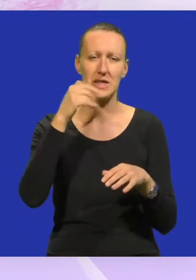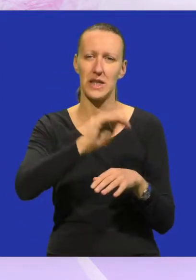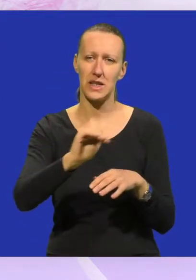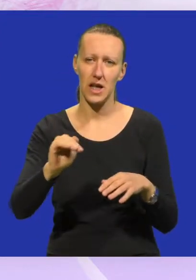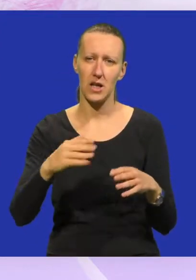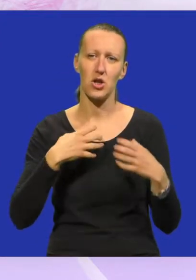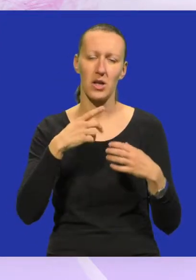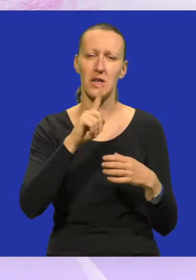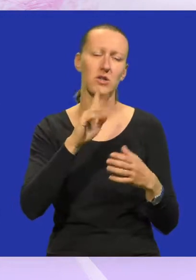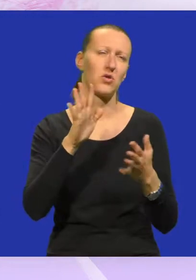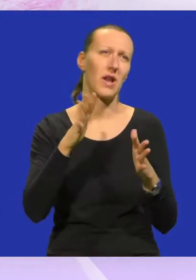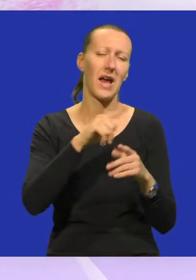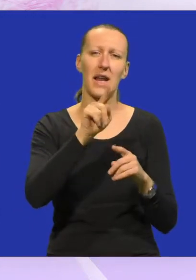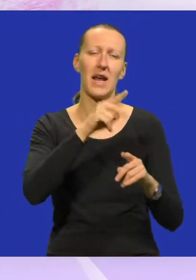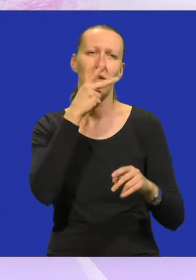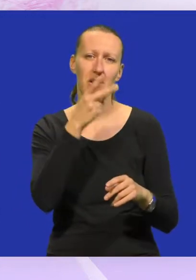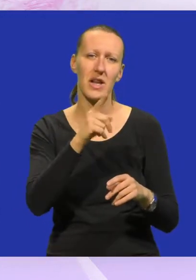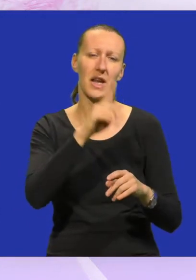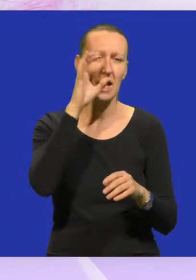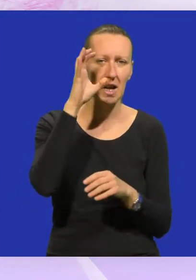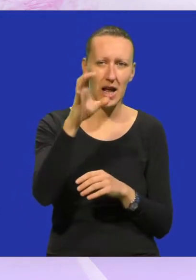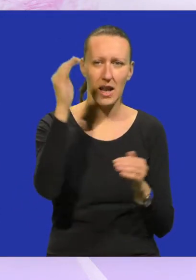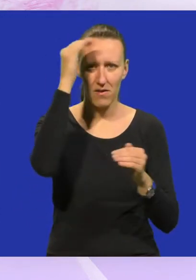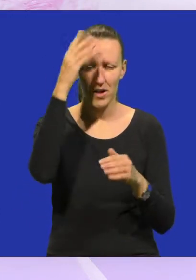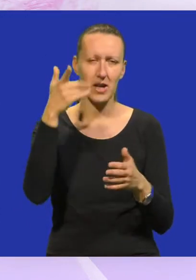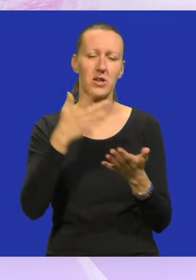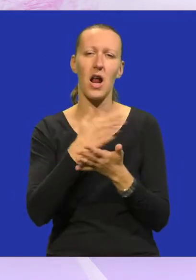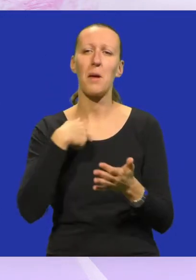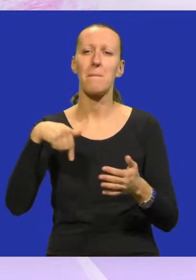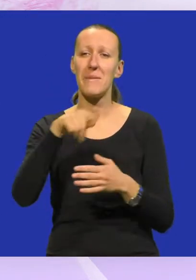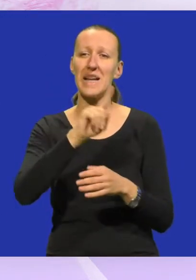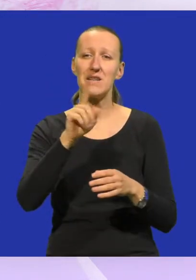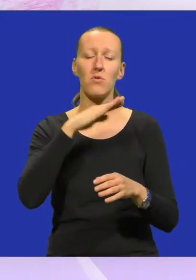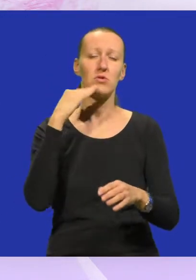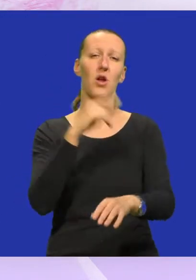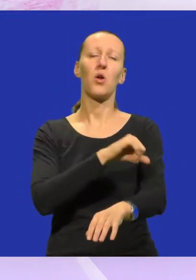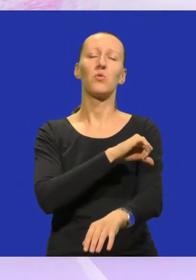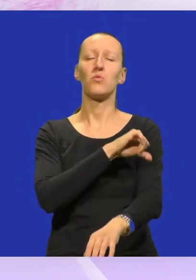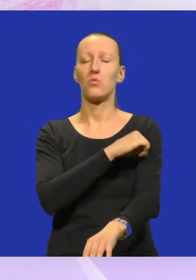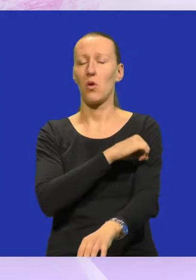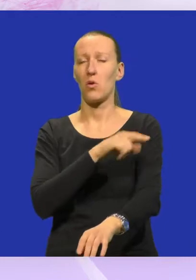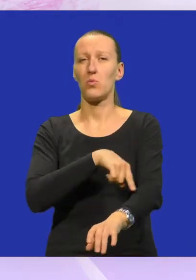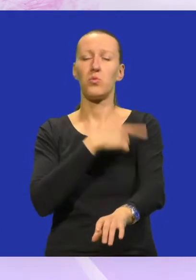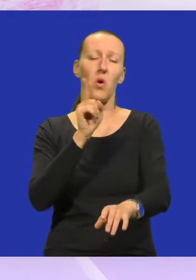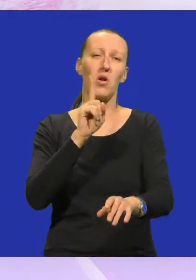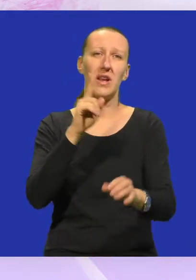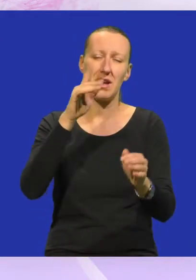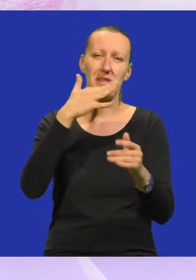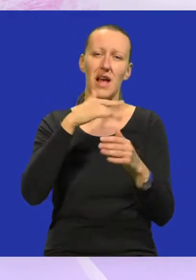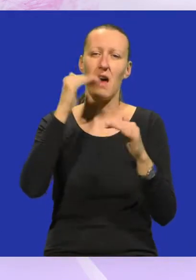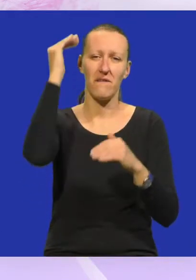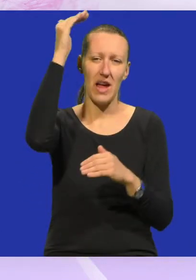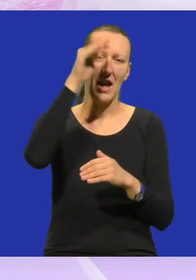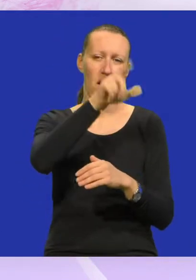dječjih predstava, nisu nas možda neki nikad ni vidjeli, niti gledali na večernjoj sceni, a i mi sami nismo dosta dugo radili neke predstave večernje scene,